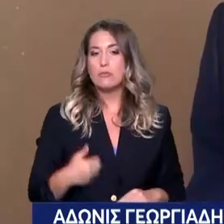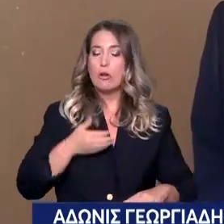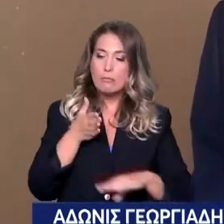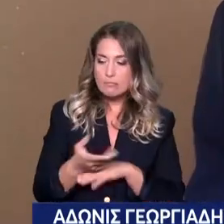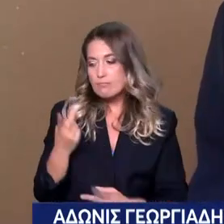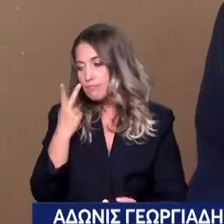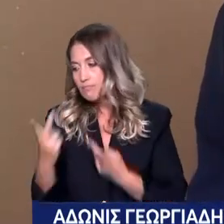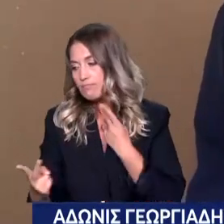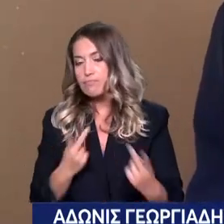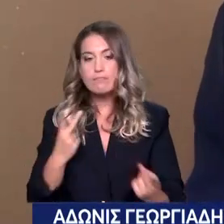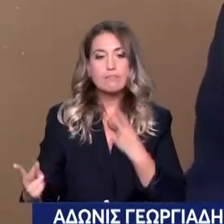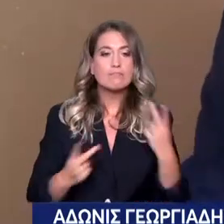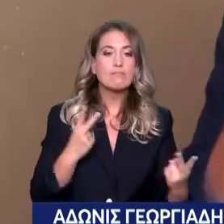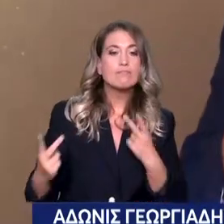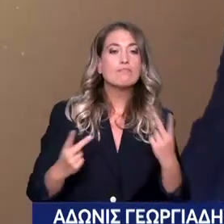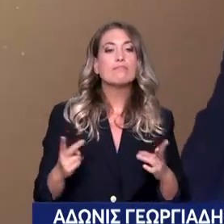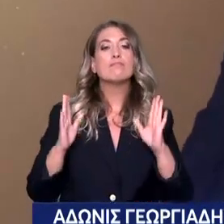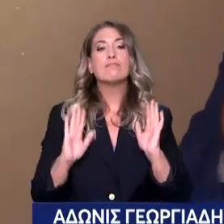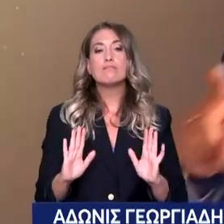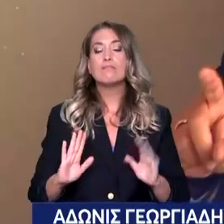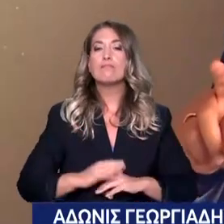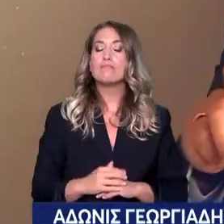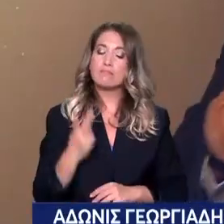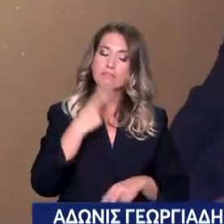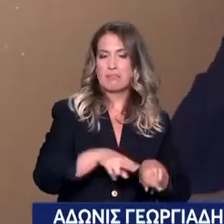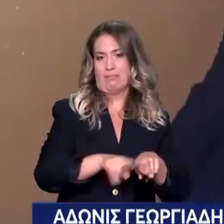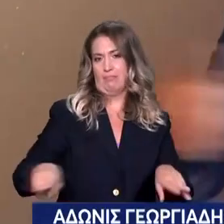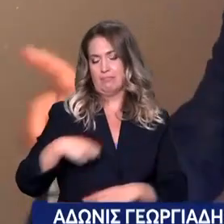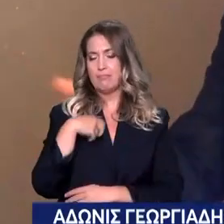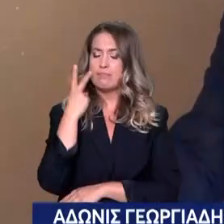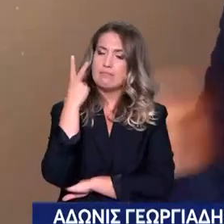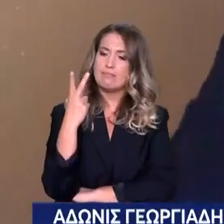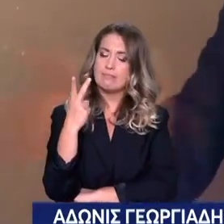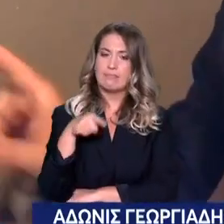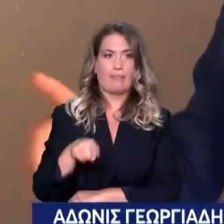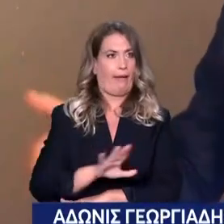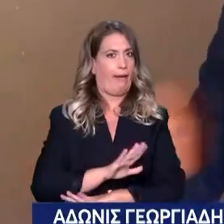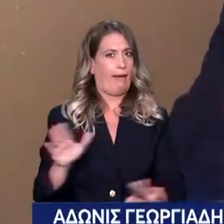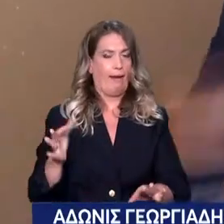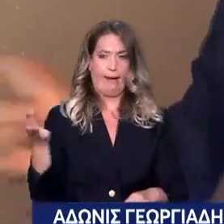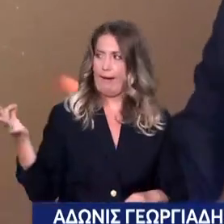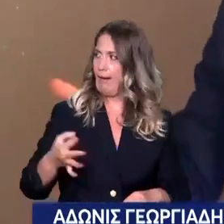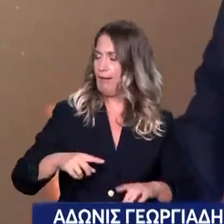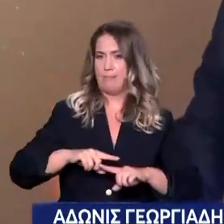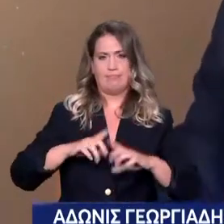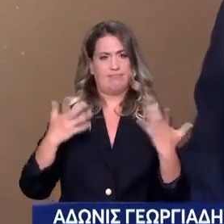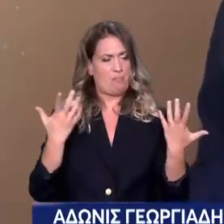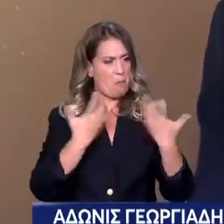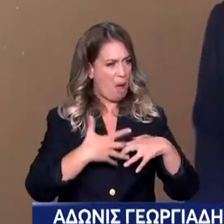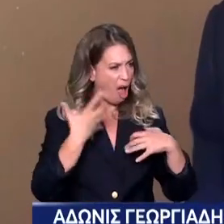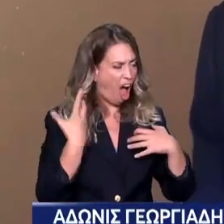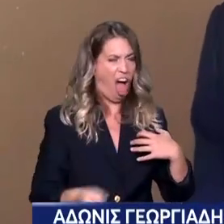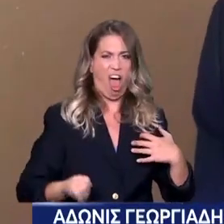να έχει ένας ασθενής. Όταν τους έβλεπα στο κρεβάτι στην τέλεια μονάδα με τα τέλεια μηχανήματα